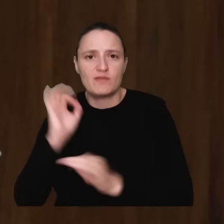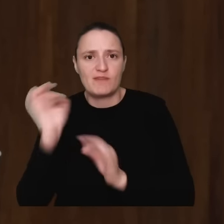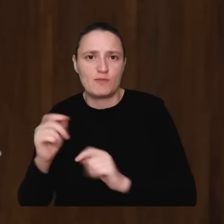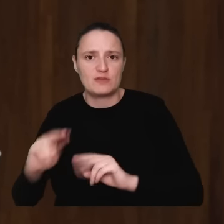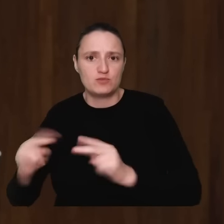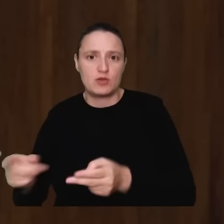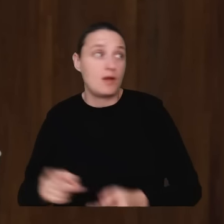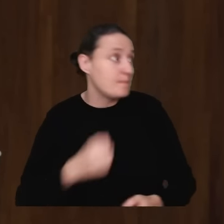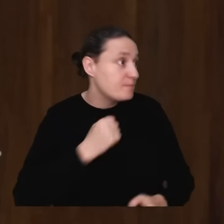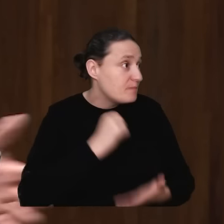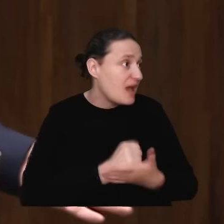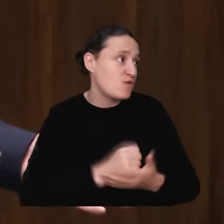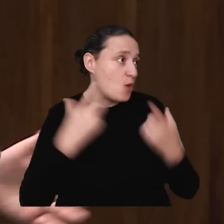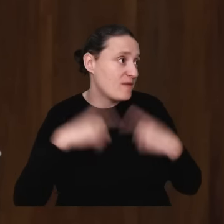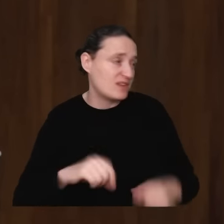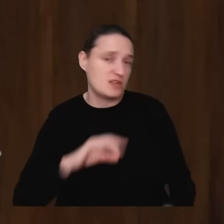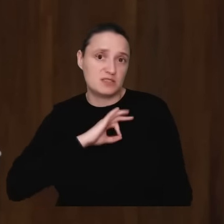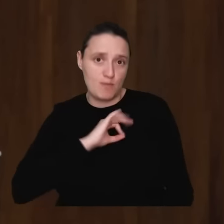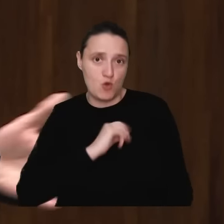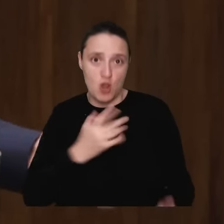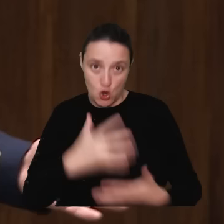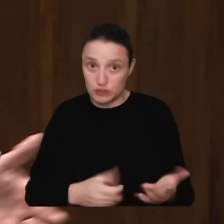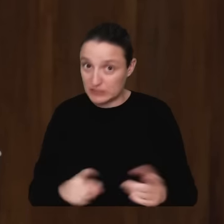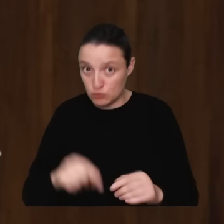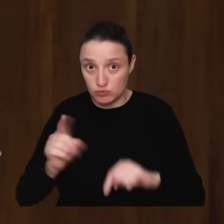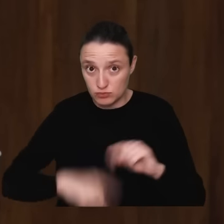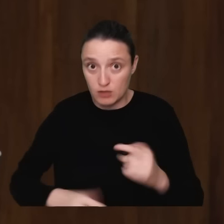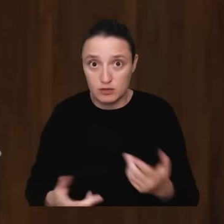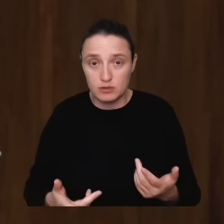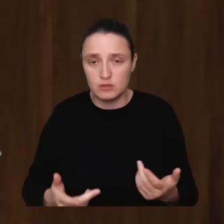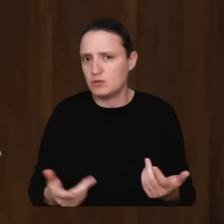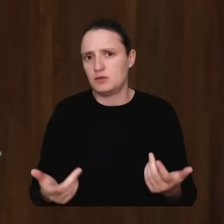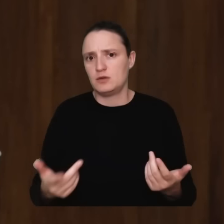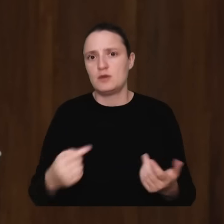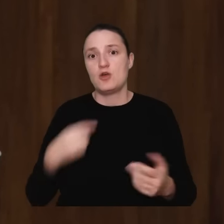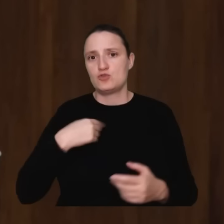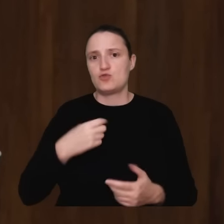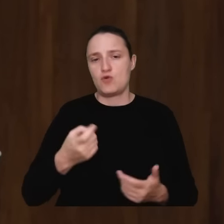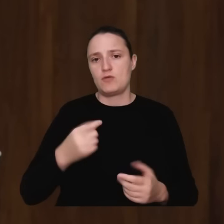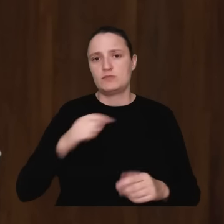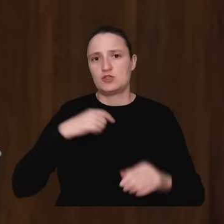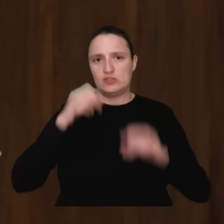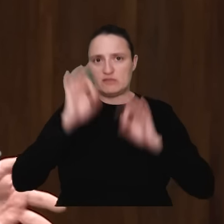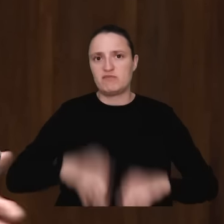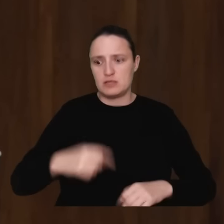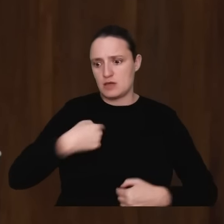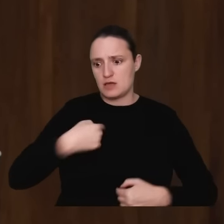obywatelskich jest czymś nagannym. No cóż, kontekście tych zarzutów, które pojawiają się w stosunku do